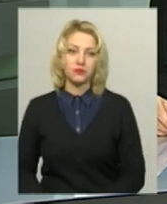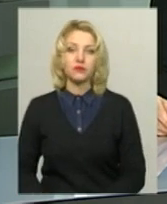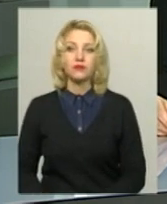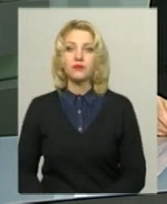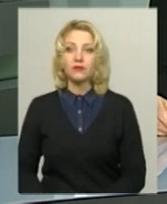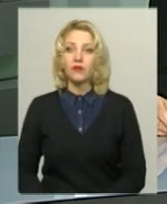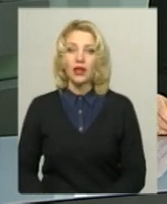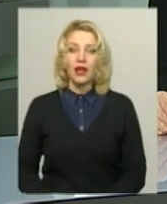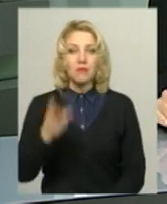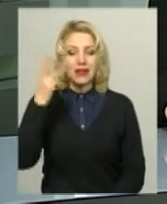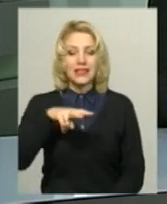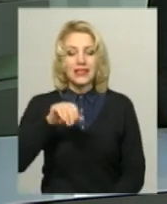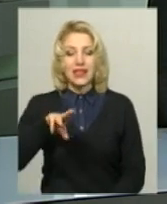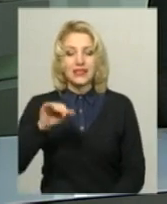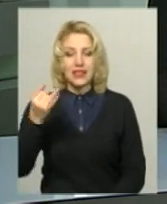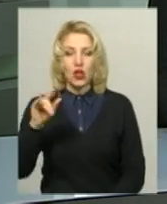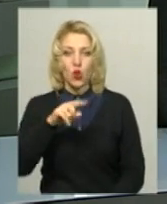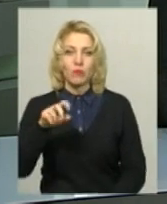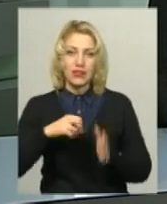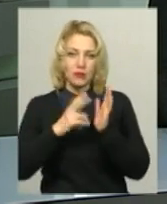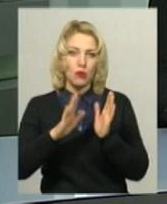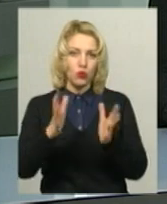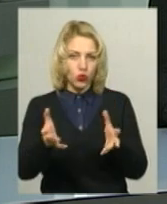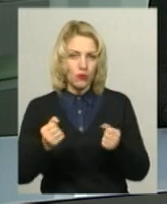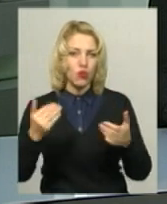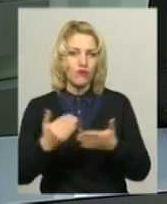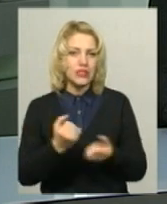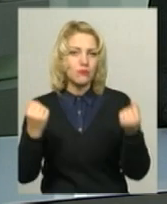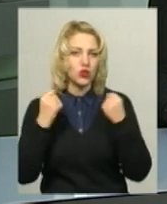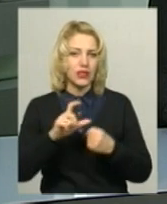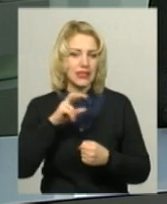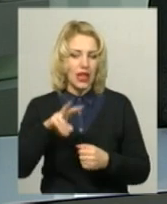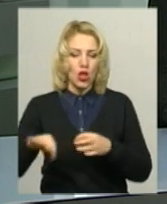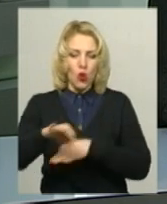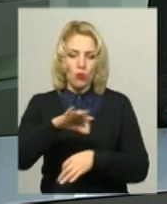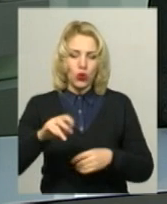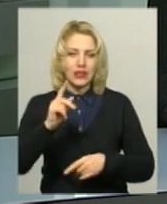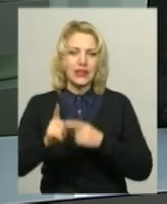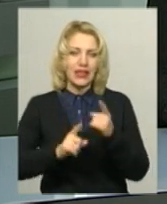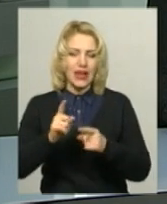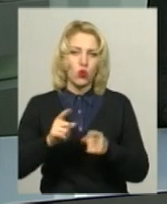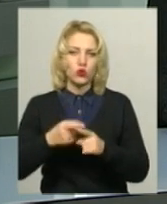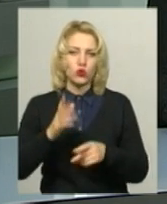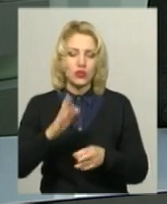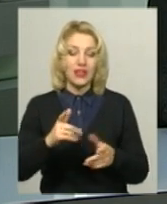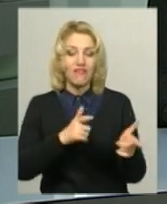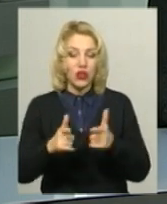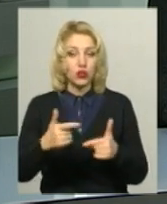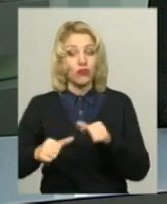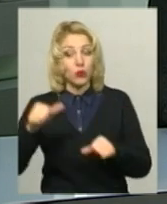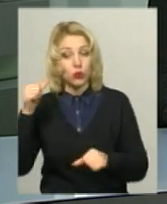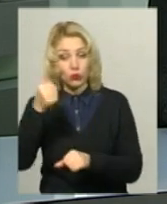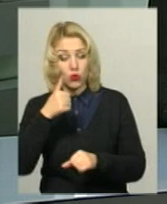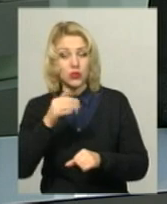Хмельницький ліцей номер 17 отримує нову спортивну залу. Проект та реконструкцію на добудову виготовили минулого року та провели